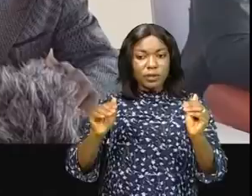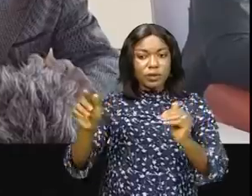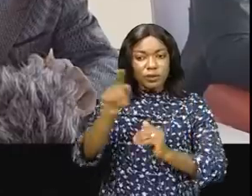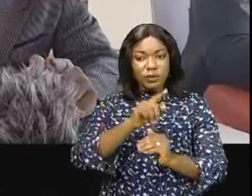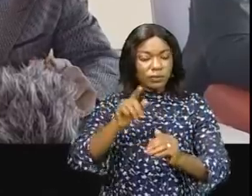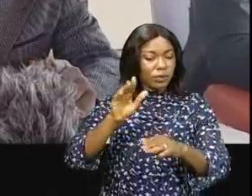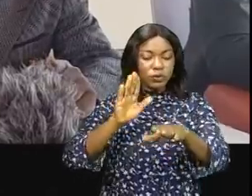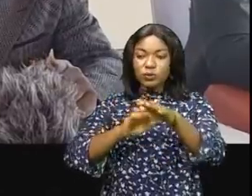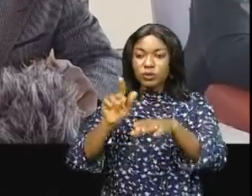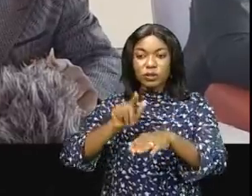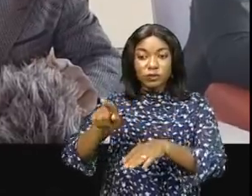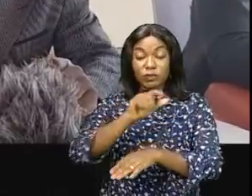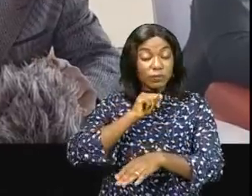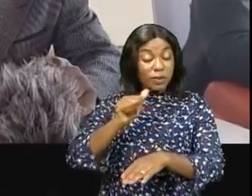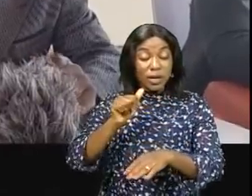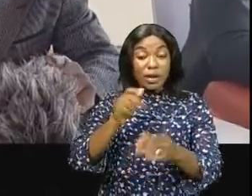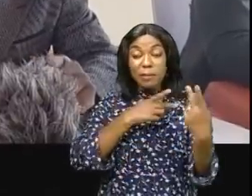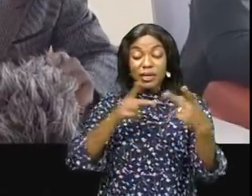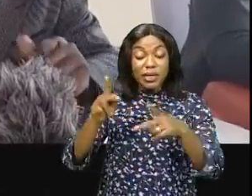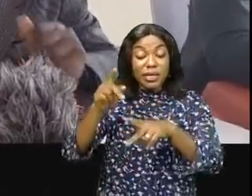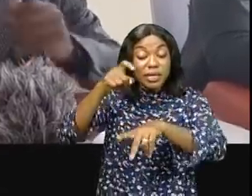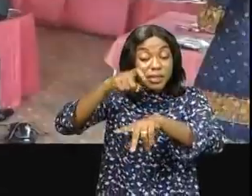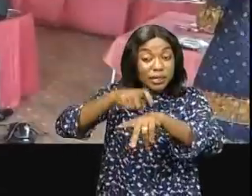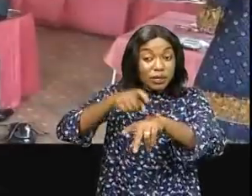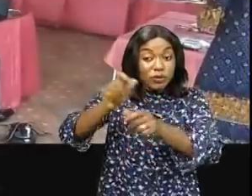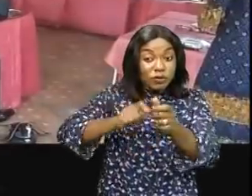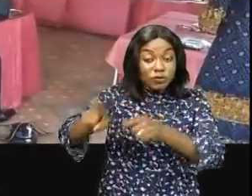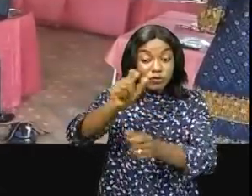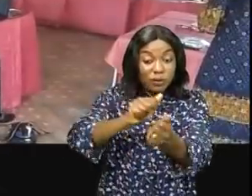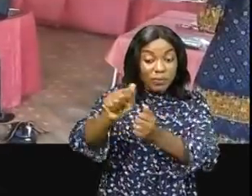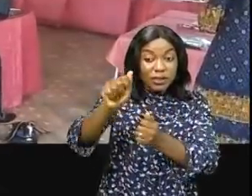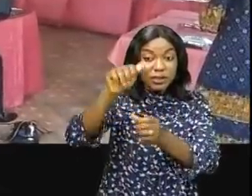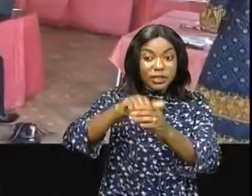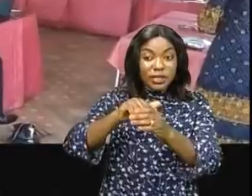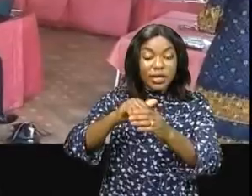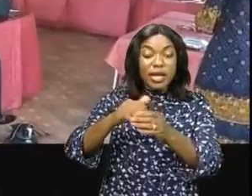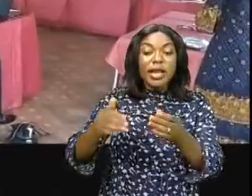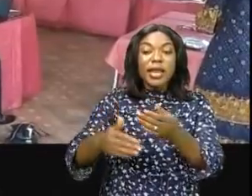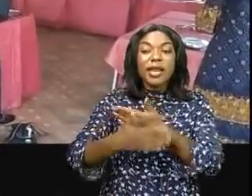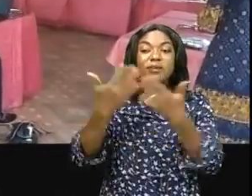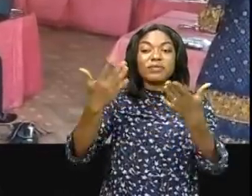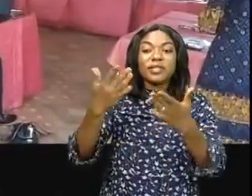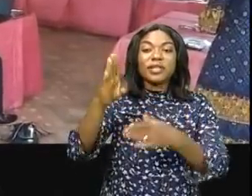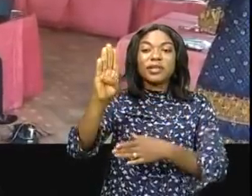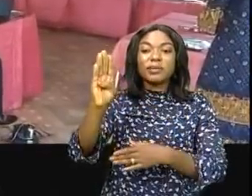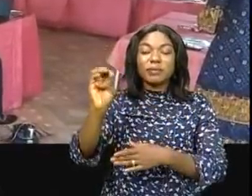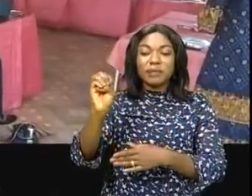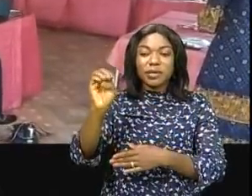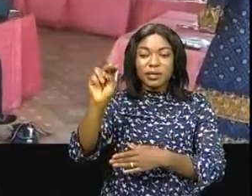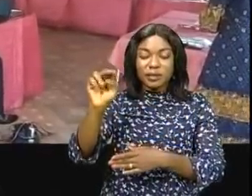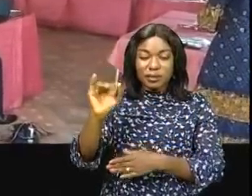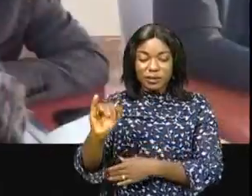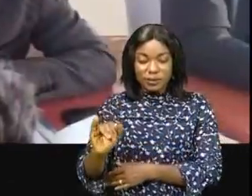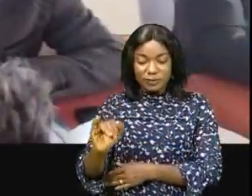sera touché pendant tout le temps que vous allez passer en ville de Béni C'est sur cette note d'espoir que le maire intérimaire de la ville de Béni